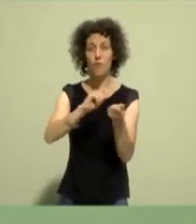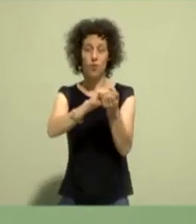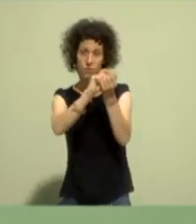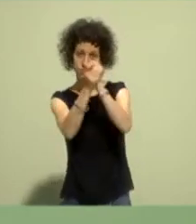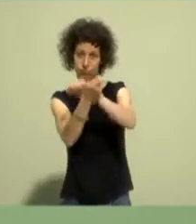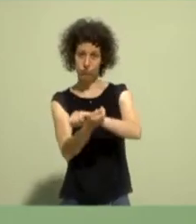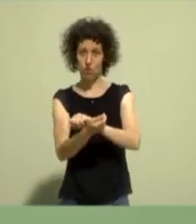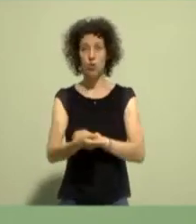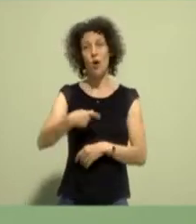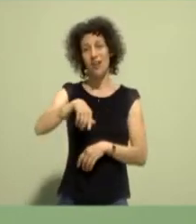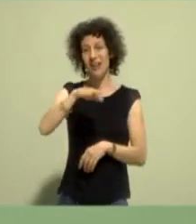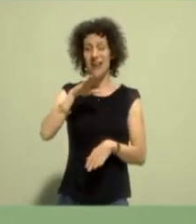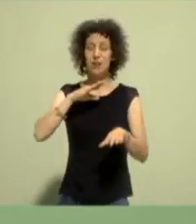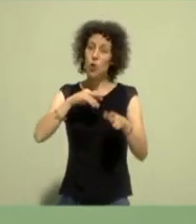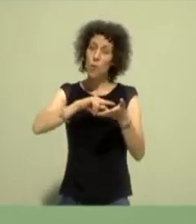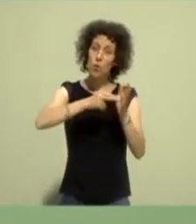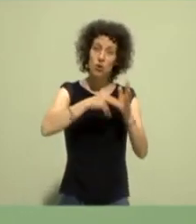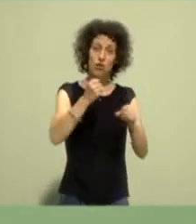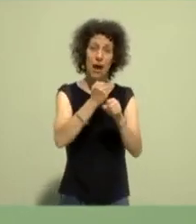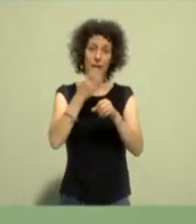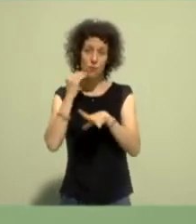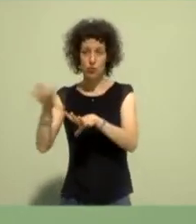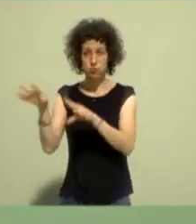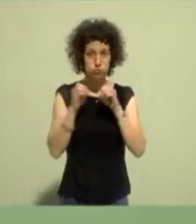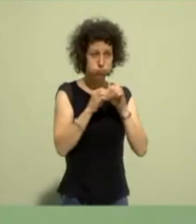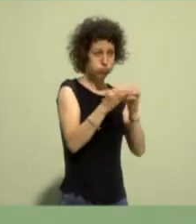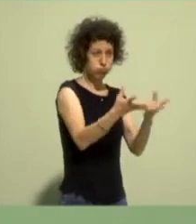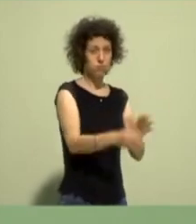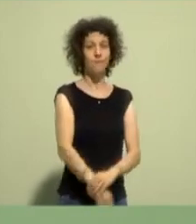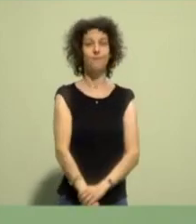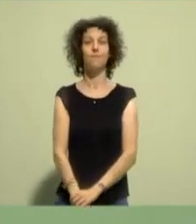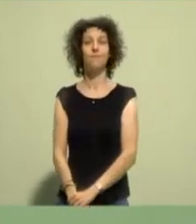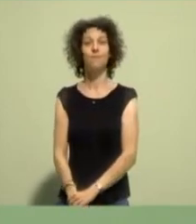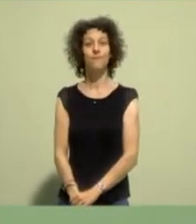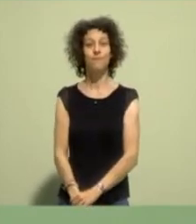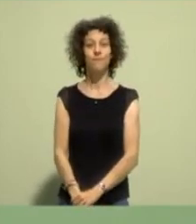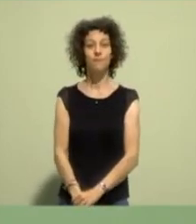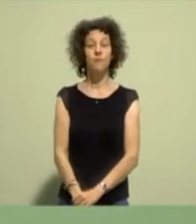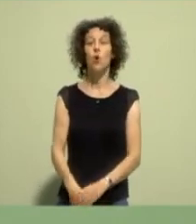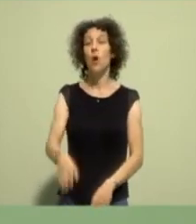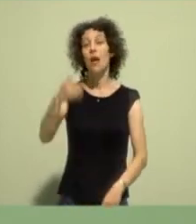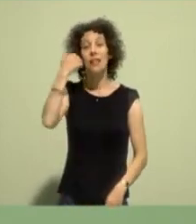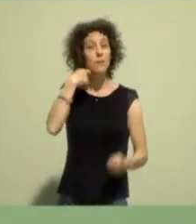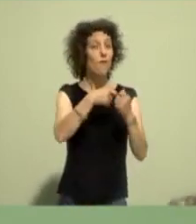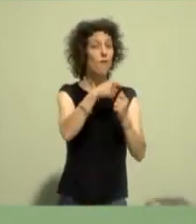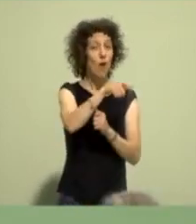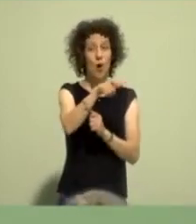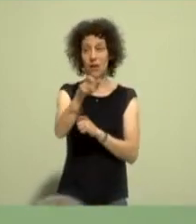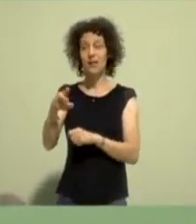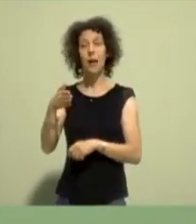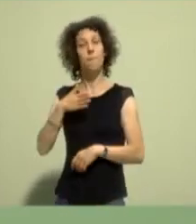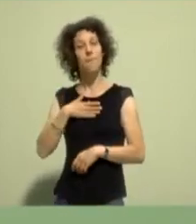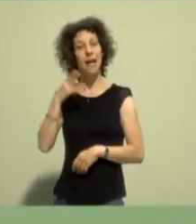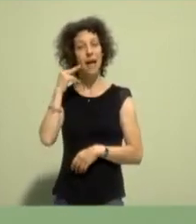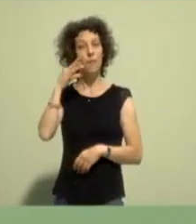Diese Erfahrung möchte ich in unserer politischen Arbeit im Landesvorstand einbringen. Liebe Freundinnen, mein Name ist